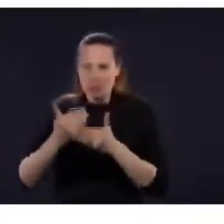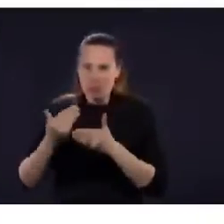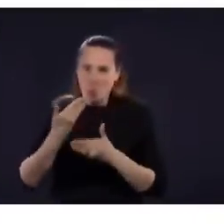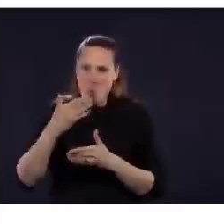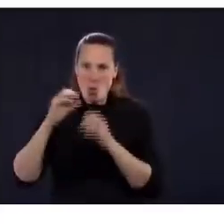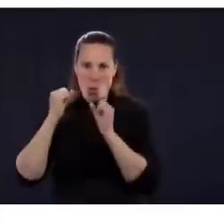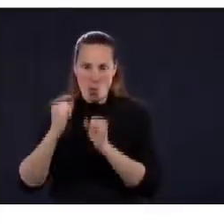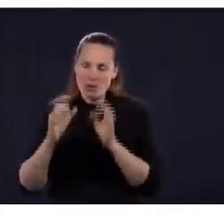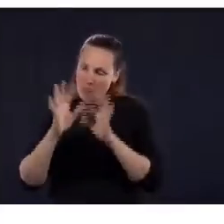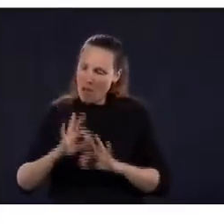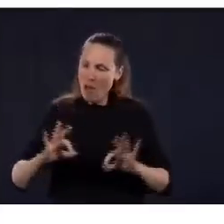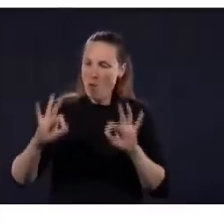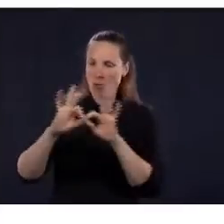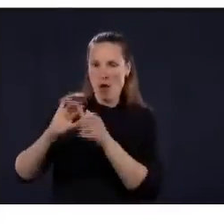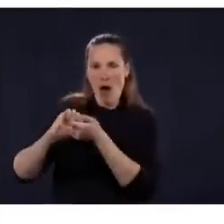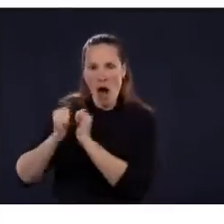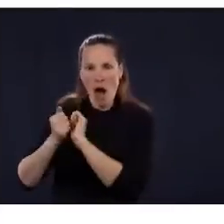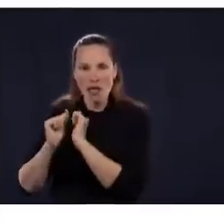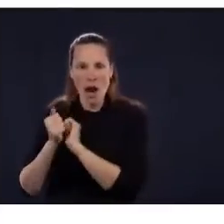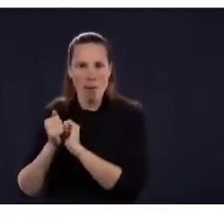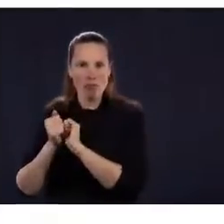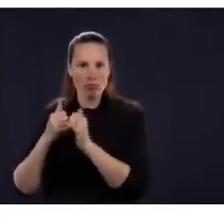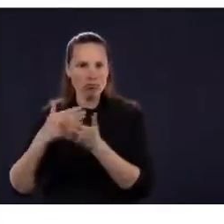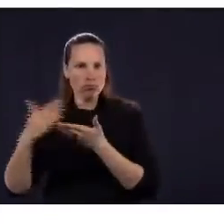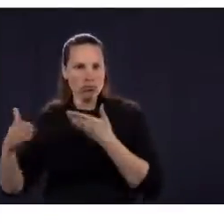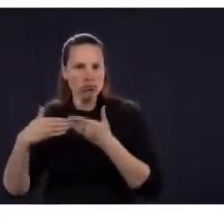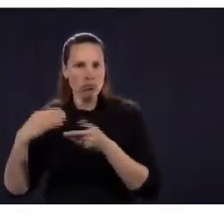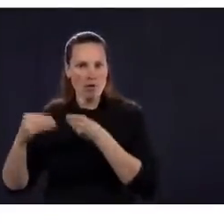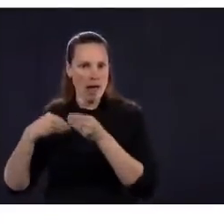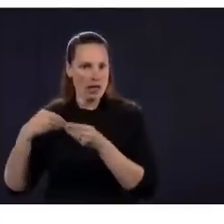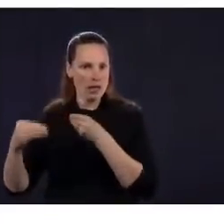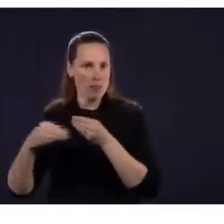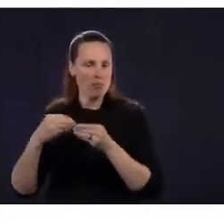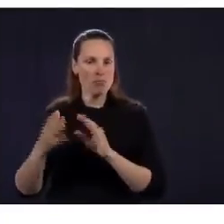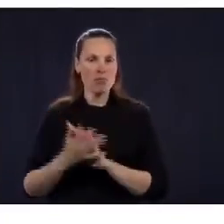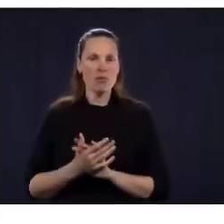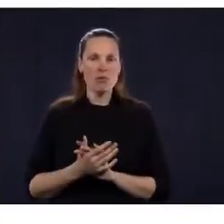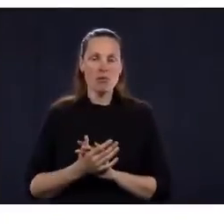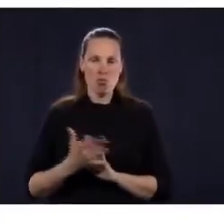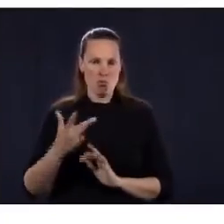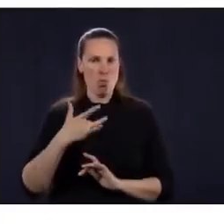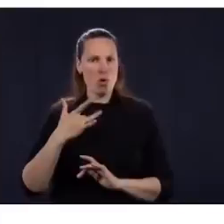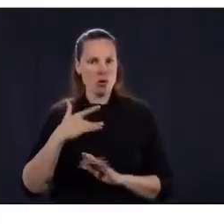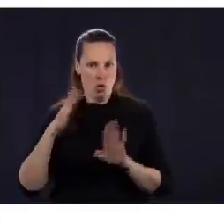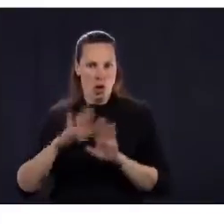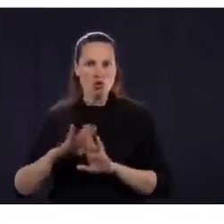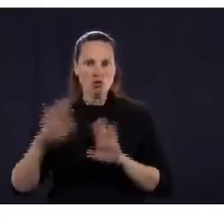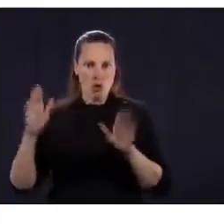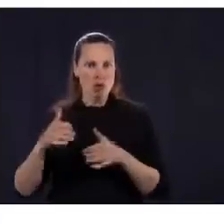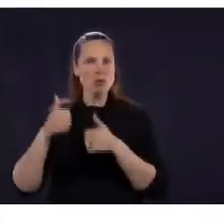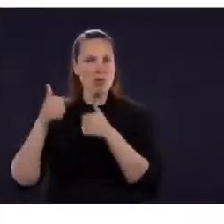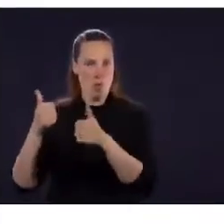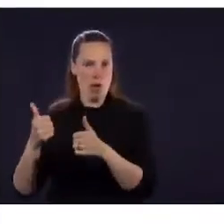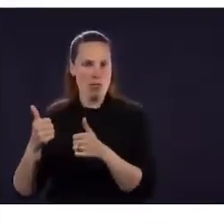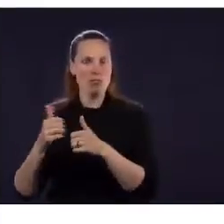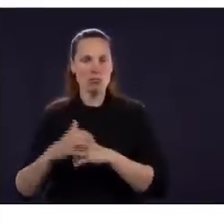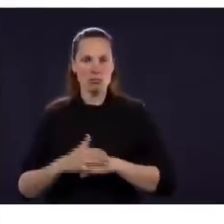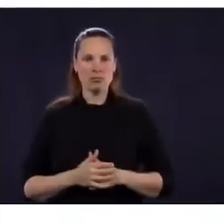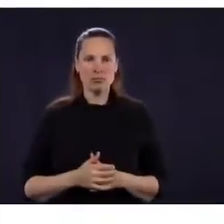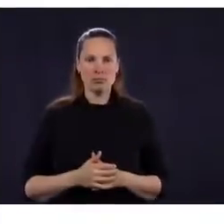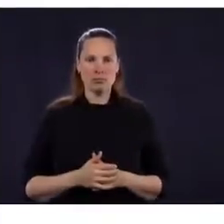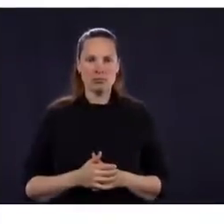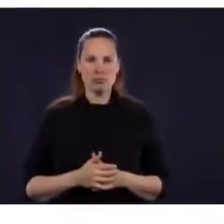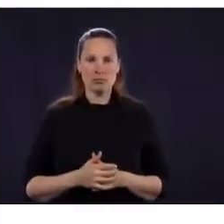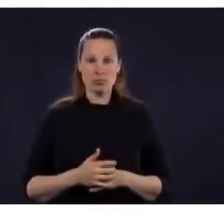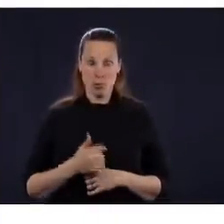couvre-visage. Je veux juste vous dire, la santé publique ne pense pas que c'est nécessaire, mais ça ne peut pas nuire.